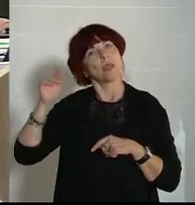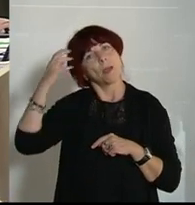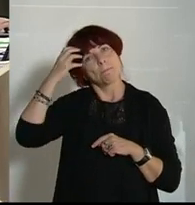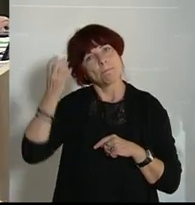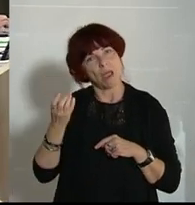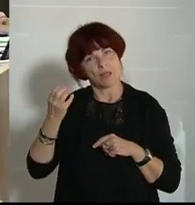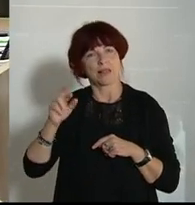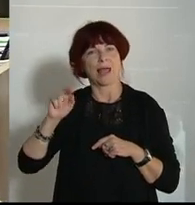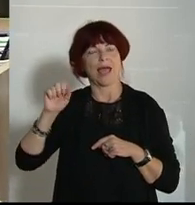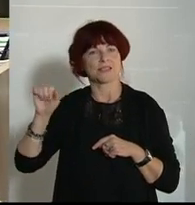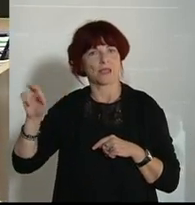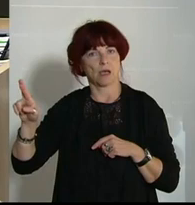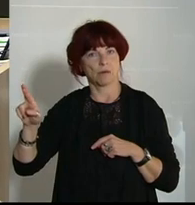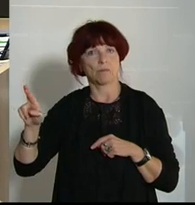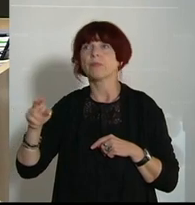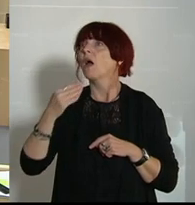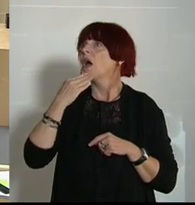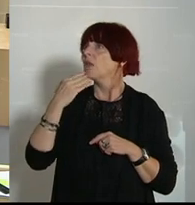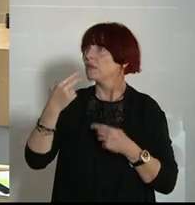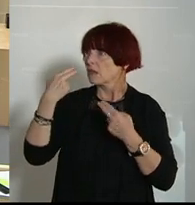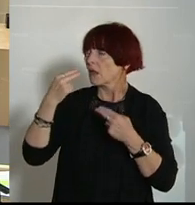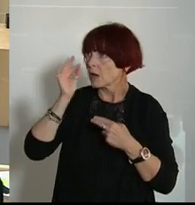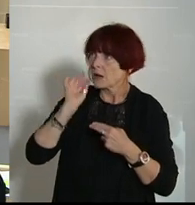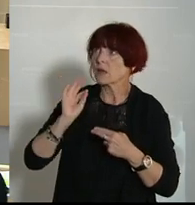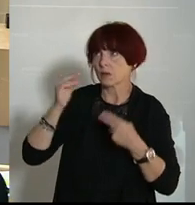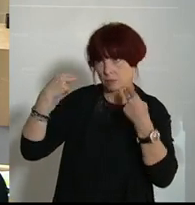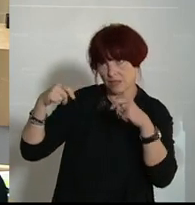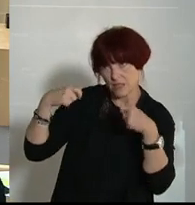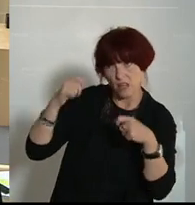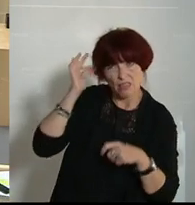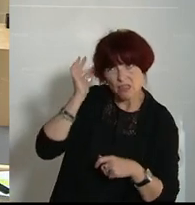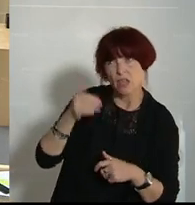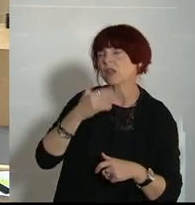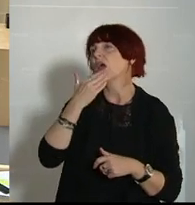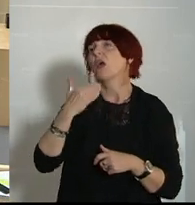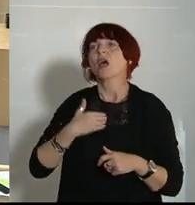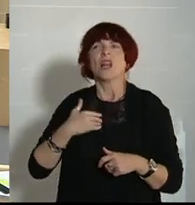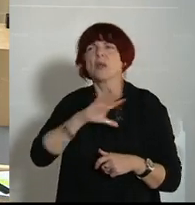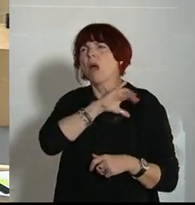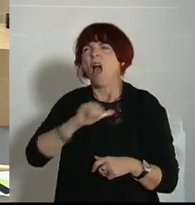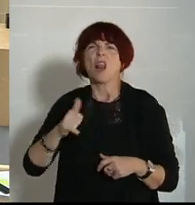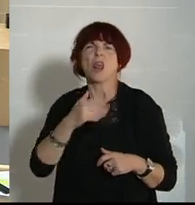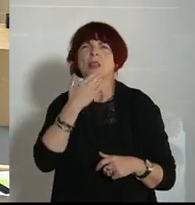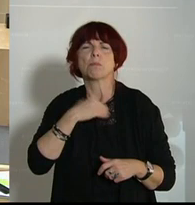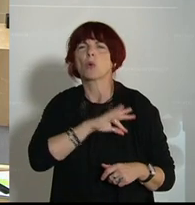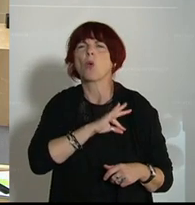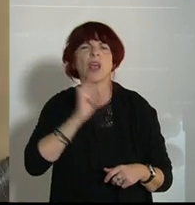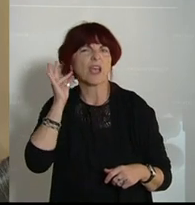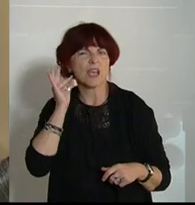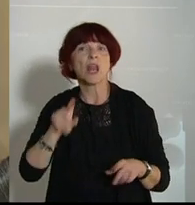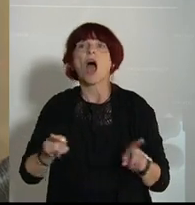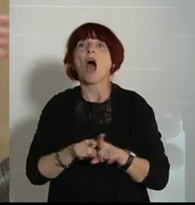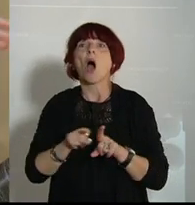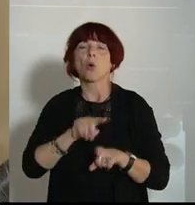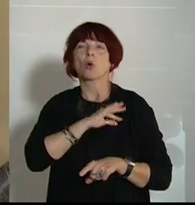der NEOS, ist nun an Bord. Bundesminister, sehr geehrte Kolleginnen und Kollegen, liebe alle, die uns zuschauen, liebe Frau Kollegin Ernst